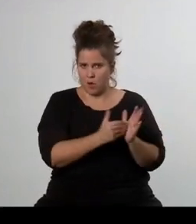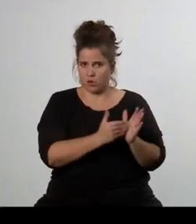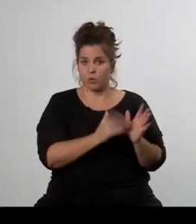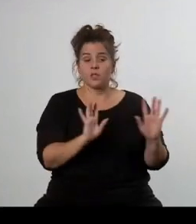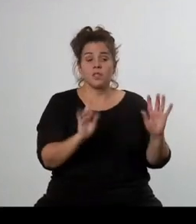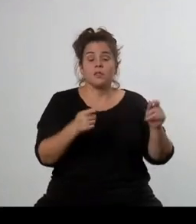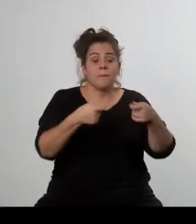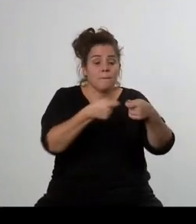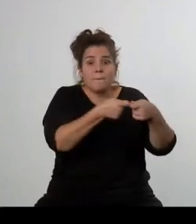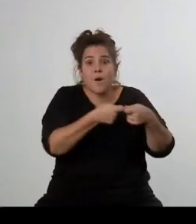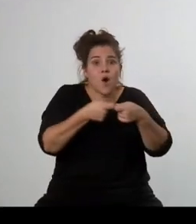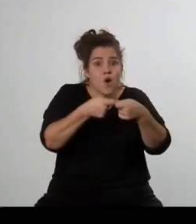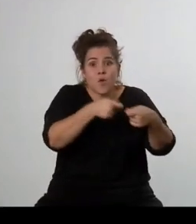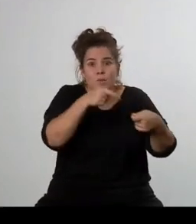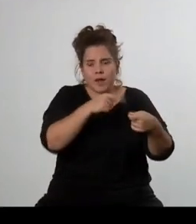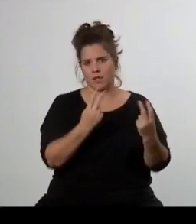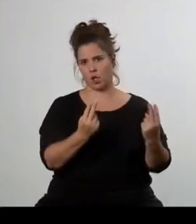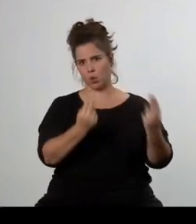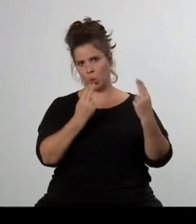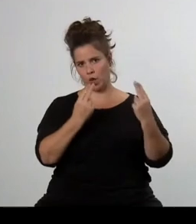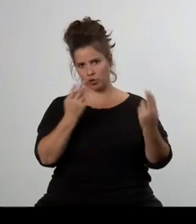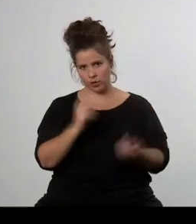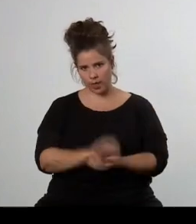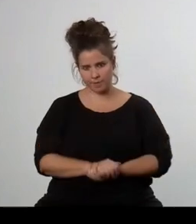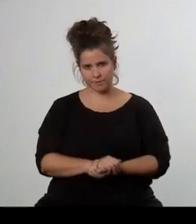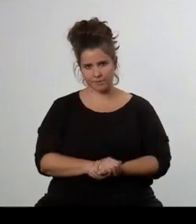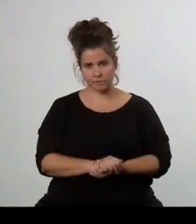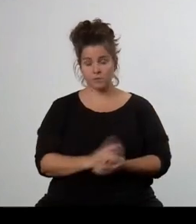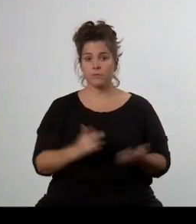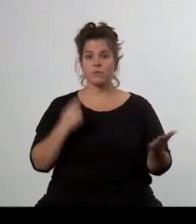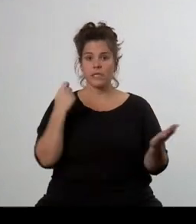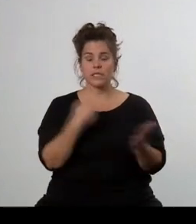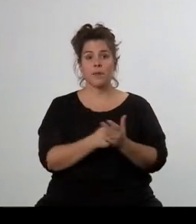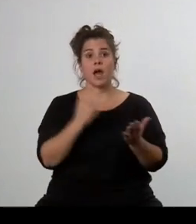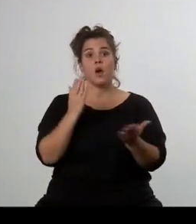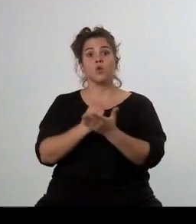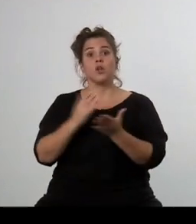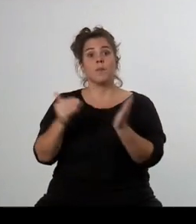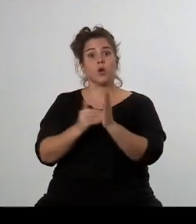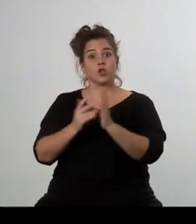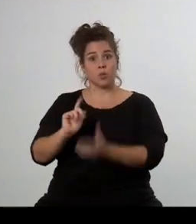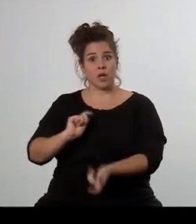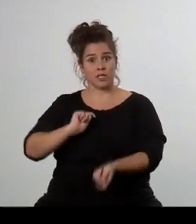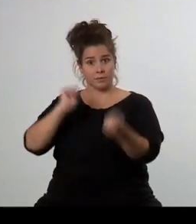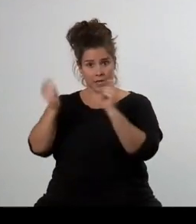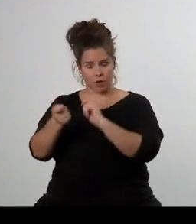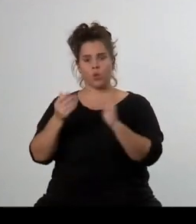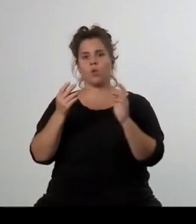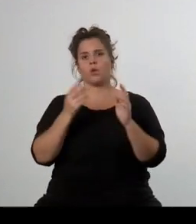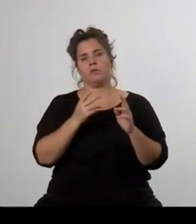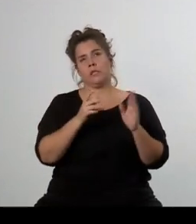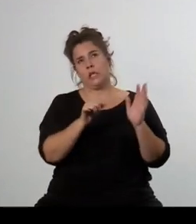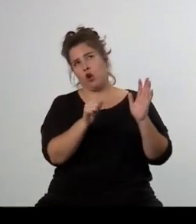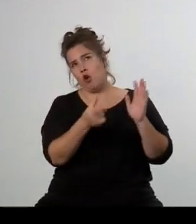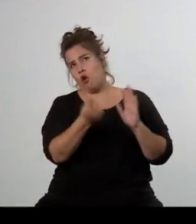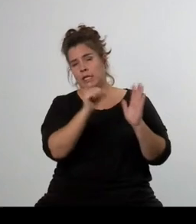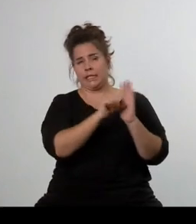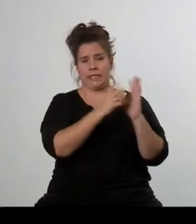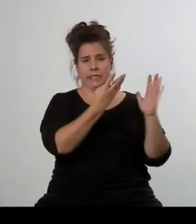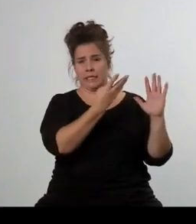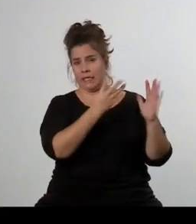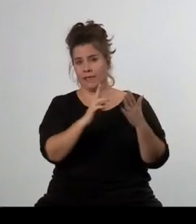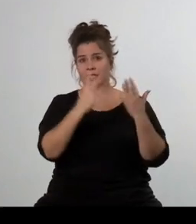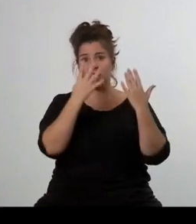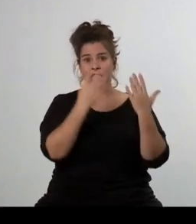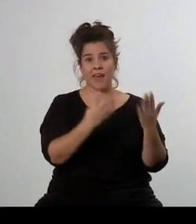spolupráce může být tím důležitým dokončením transformace, která začala v 90. letech